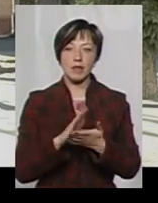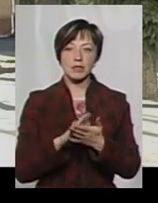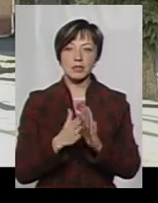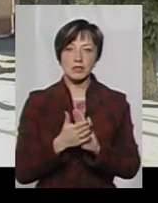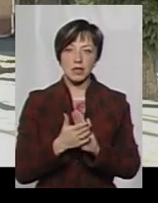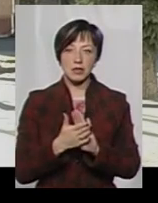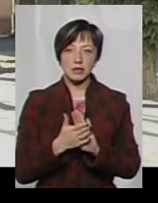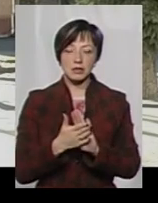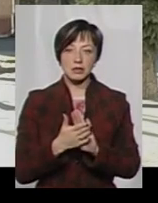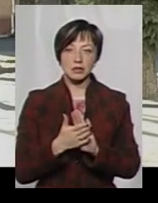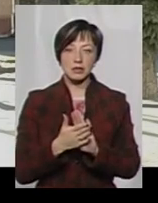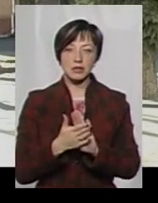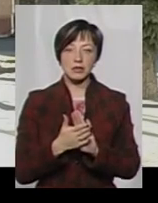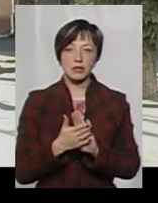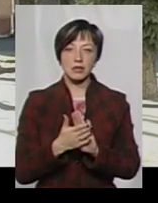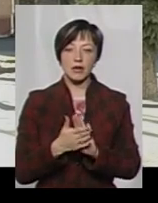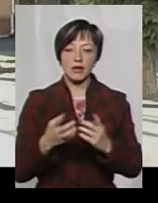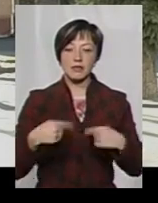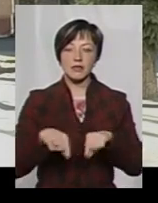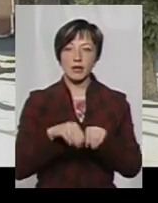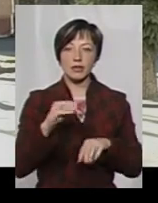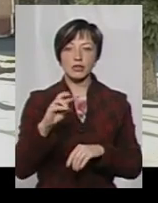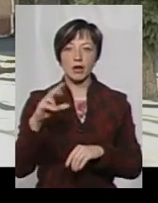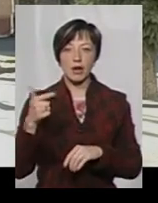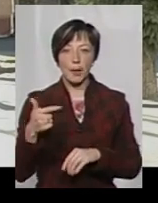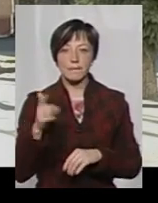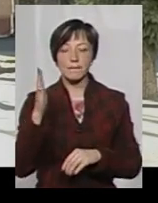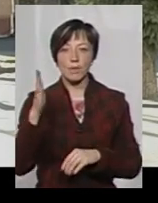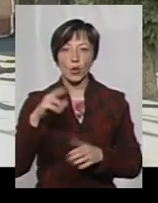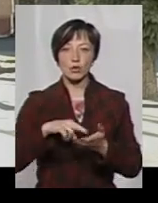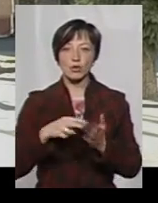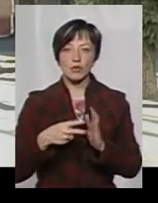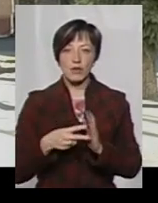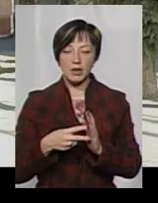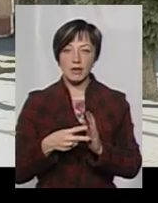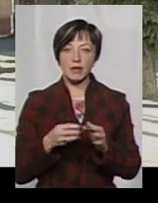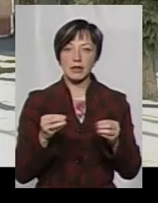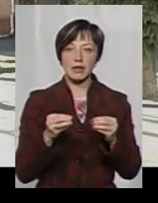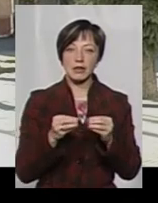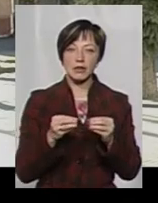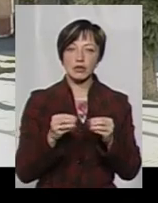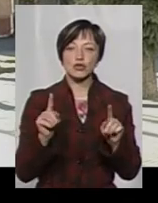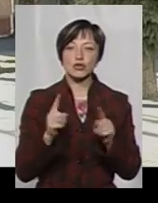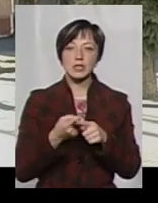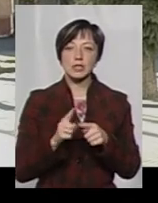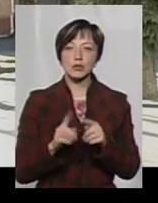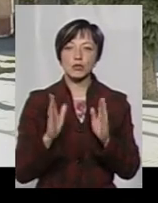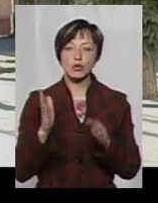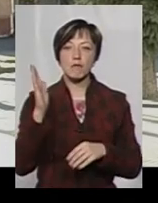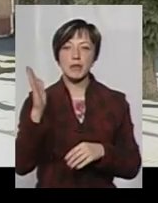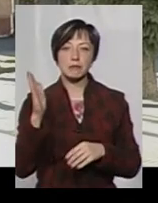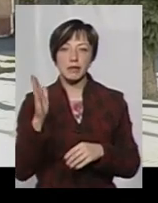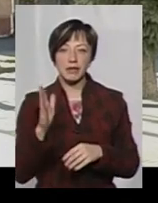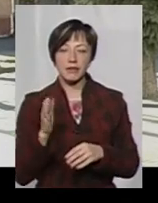ситуації в сферіг ЖКГ, і прогнозування, принаймні, на років 10, що з цим буде в перспективі,